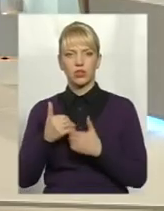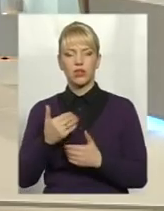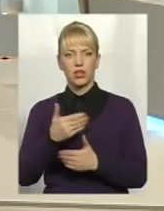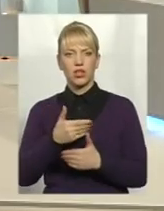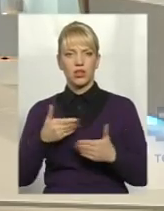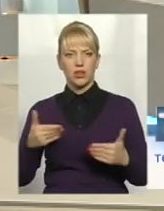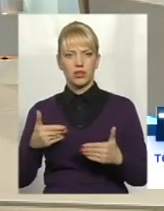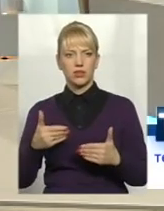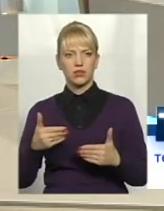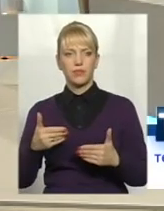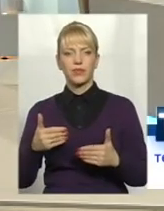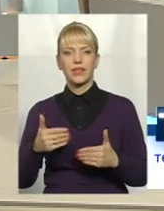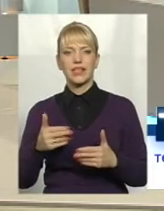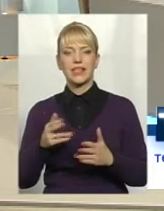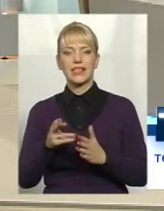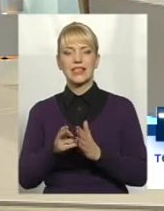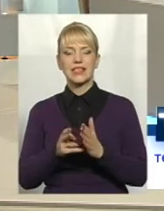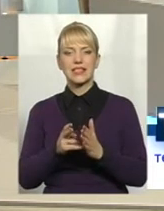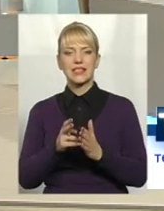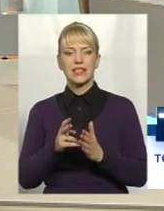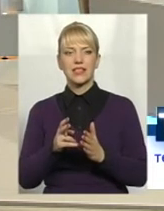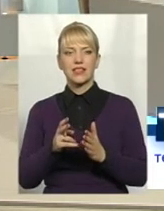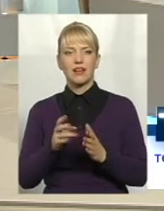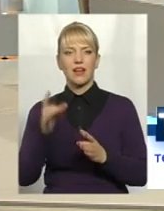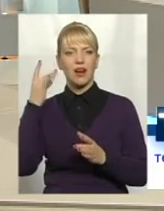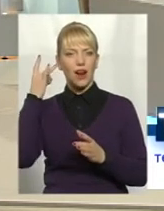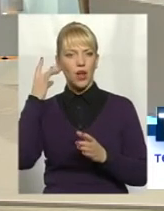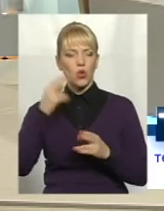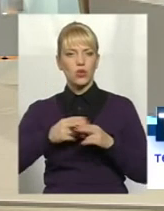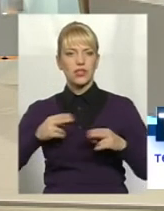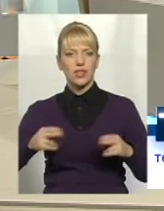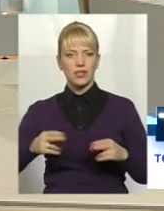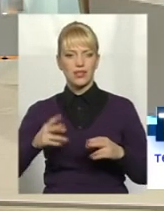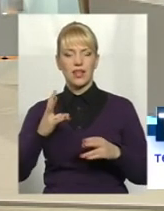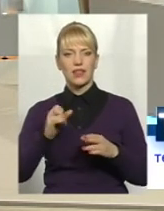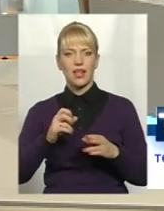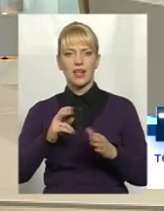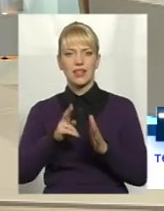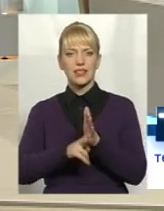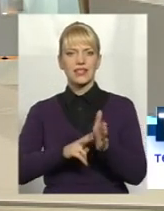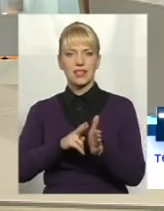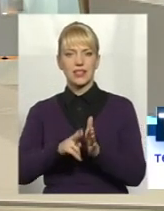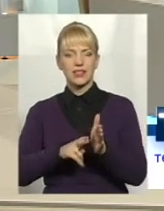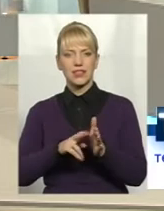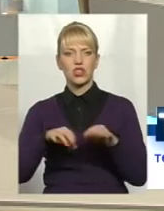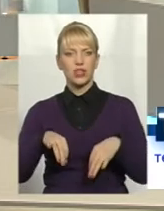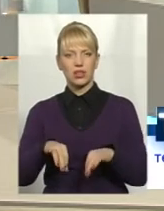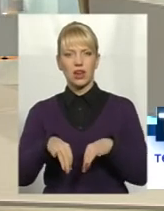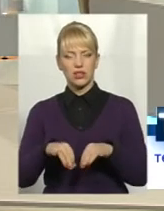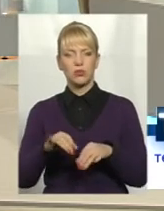залізнодорожна радіостанція на залізнодорожний транспорт. Ну, завжди,